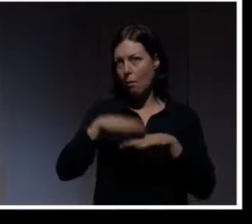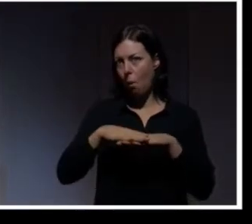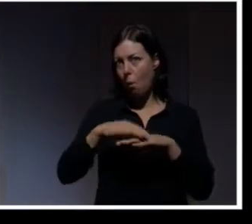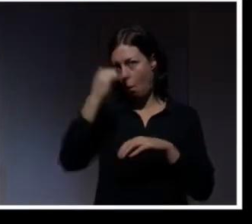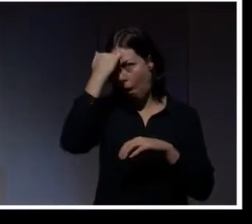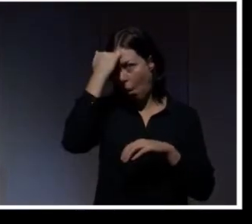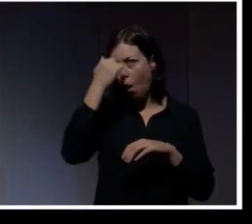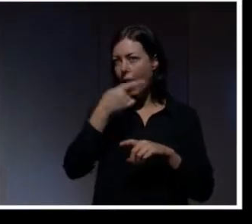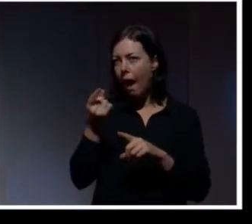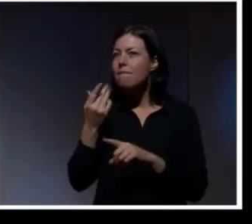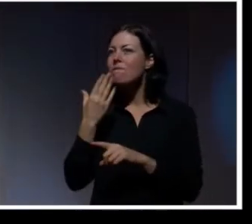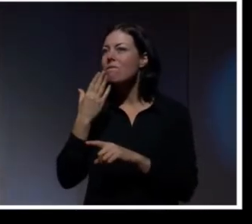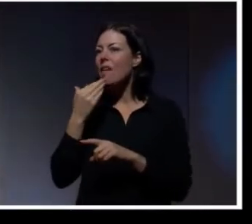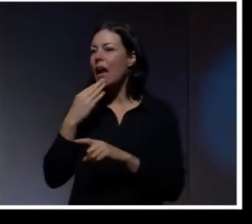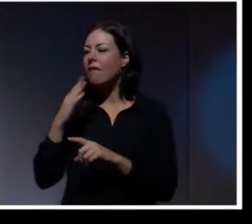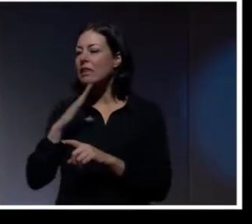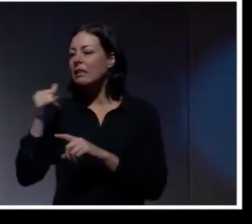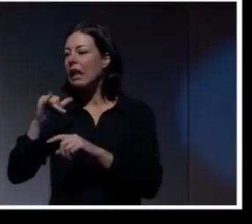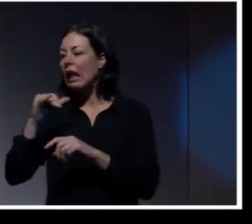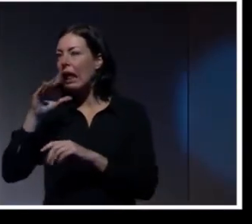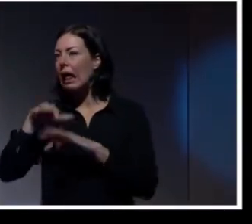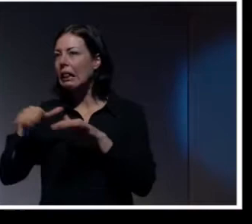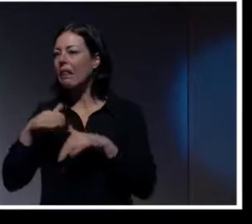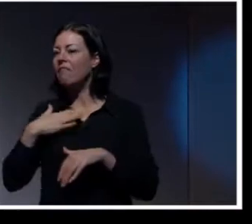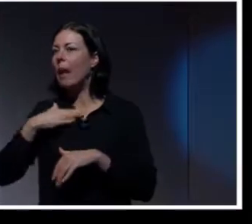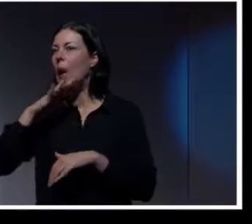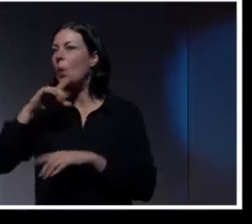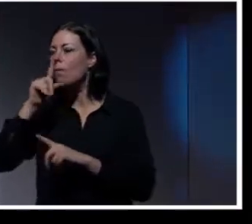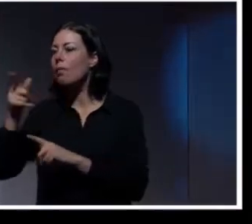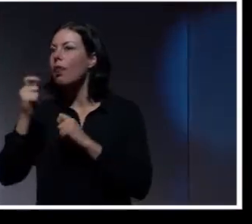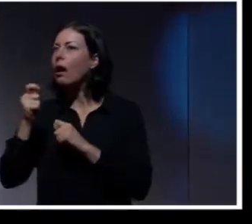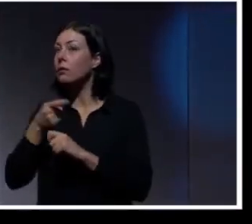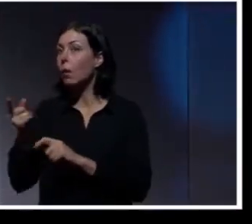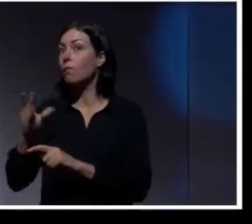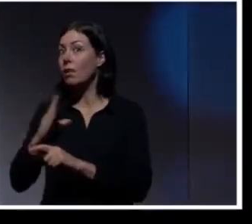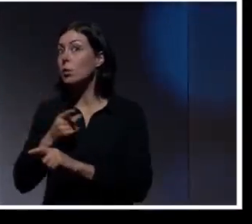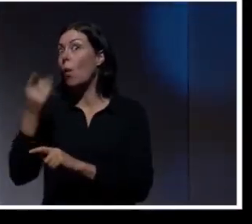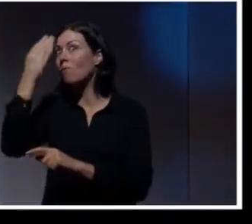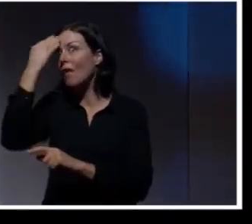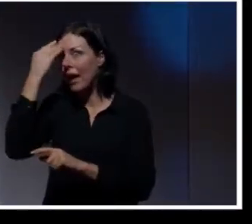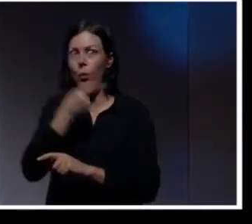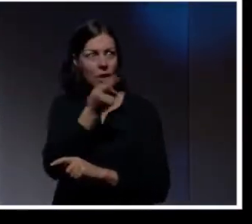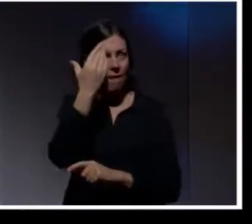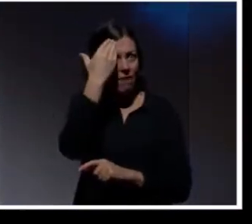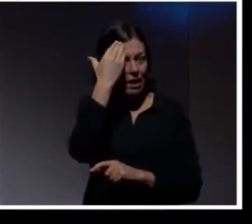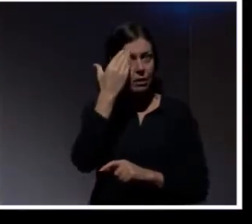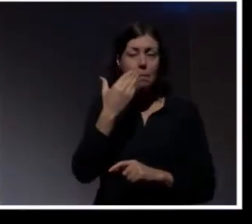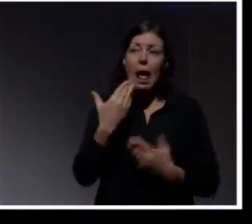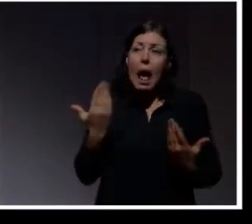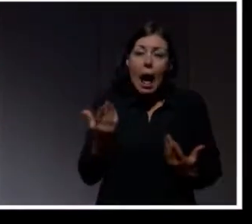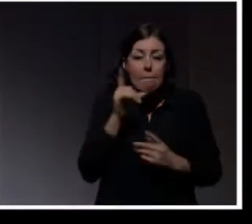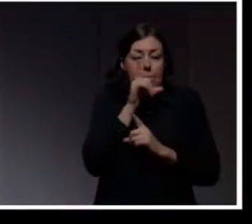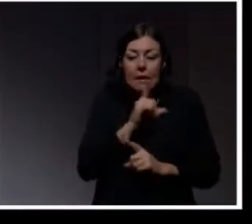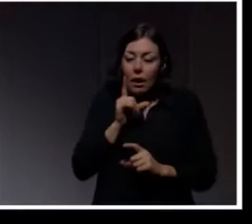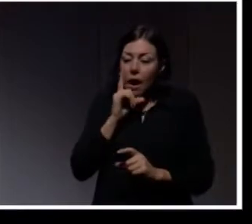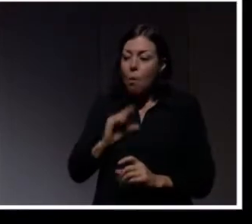vet. Och ändå händer det. Och det beror mycket på att det är mänskligt att koppla ihop sig med andra. Och det är mänskligt, och det finns